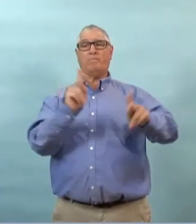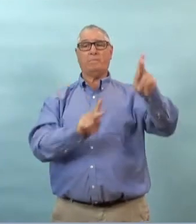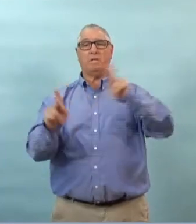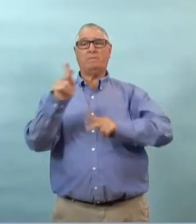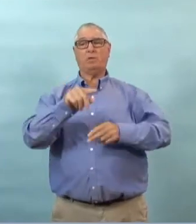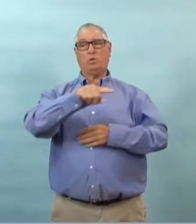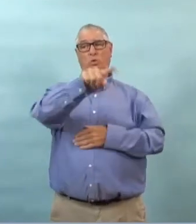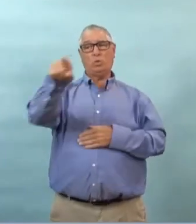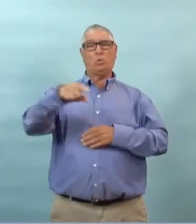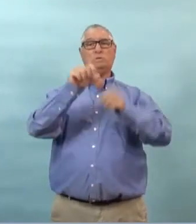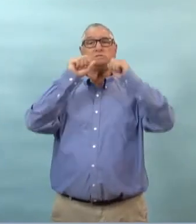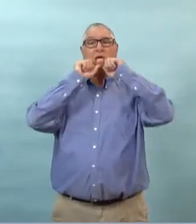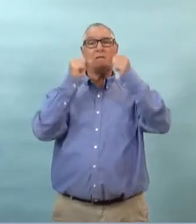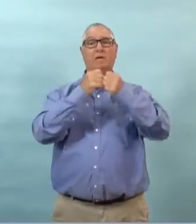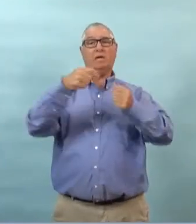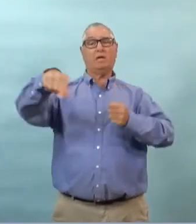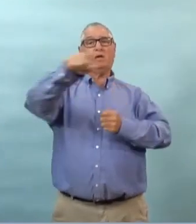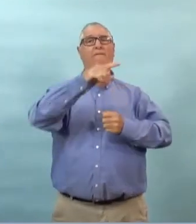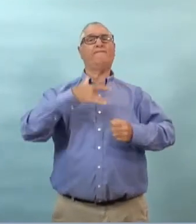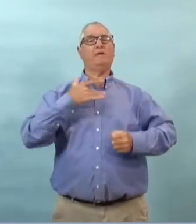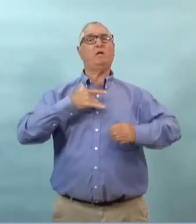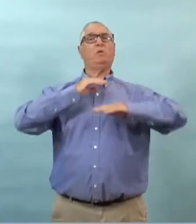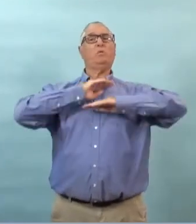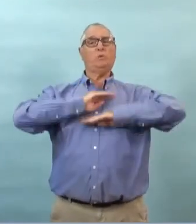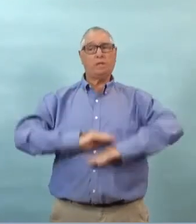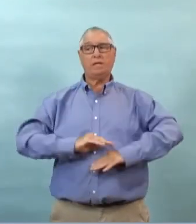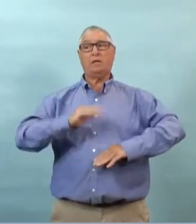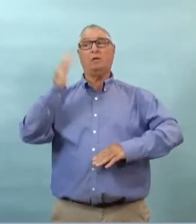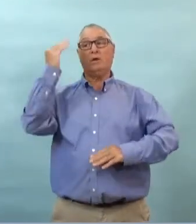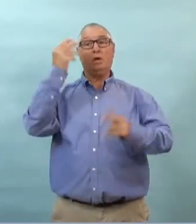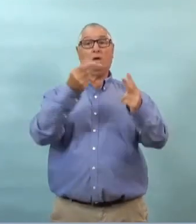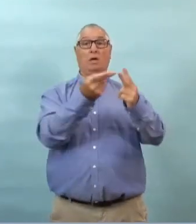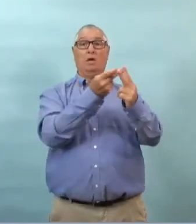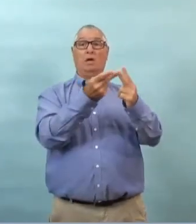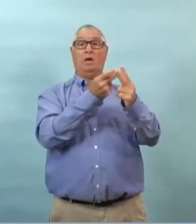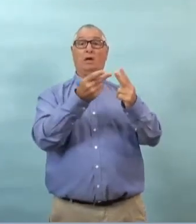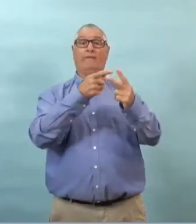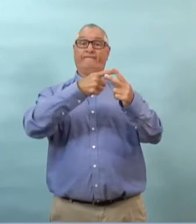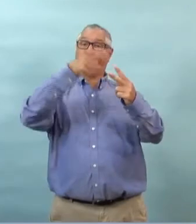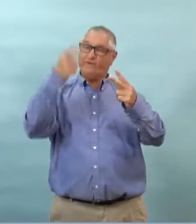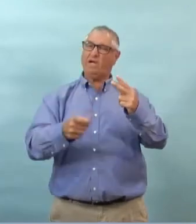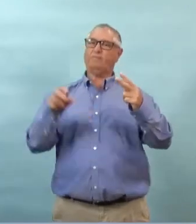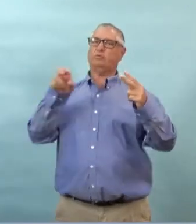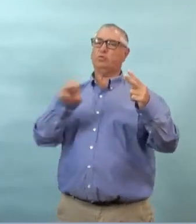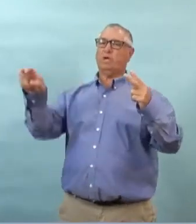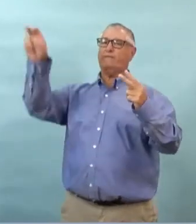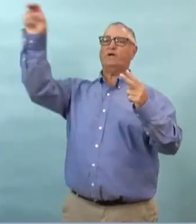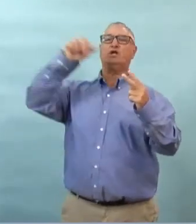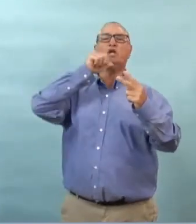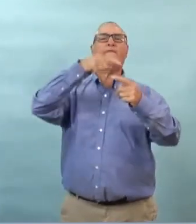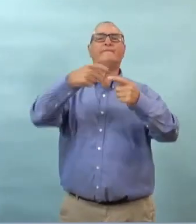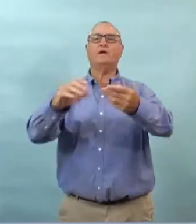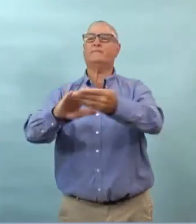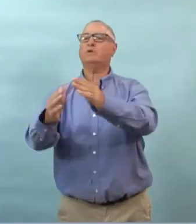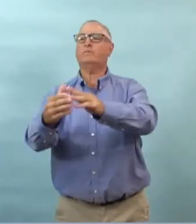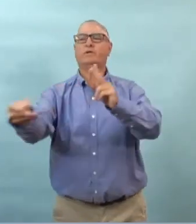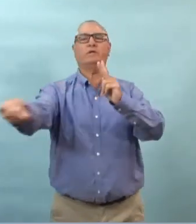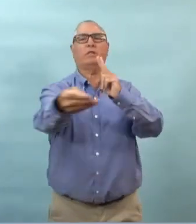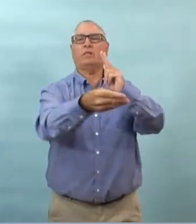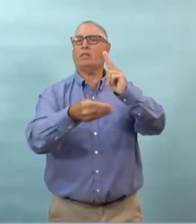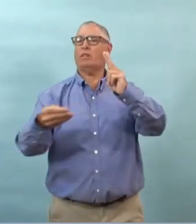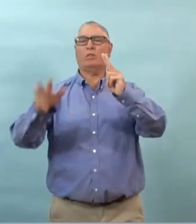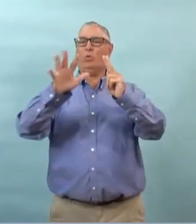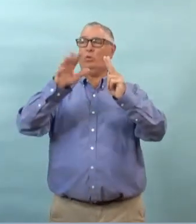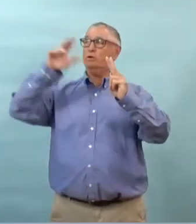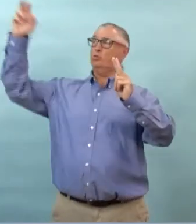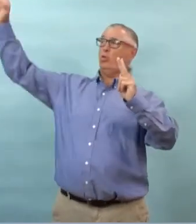il devrait y avoir une certaine rassurance qu'il s'agit là de cas qui sont liés aux déplacements liés à des contacts rapprochés